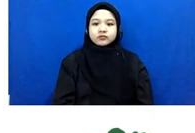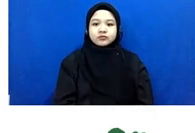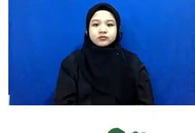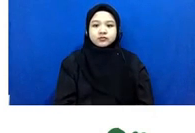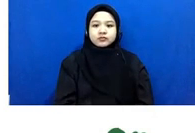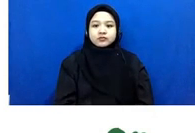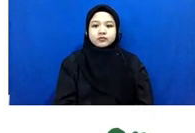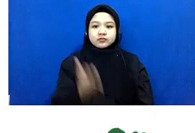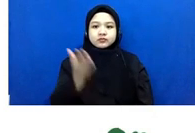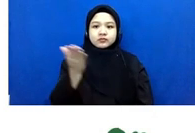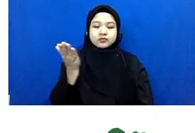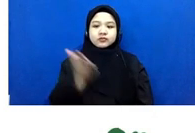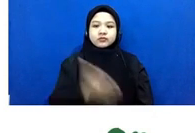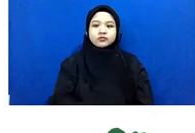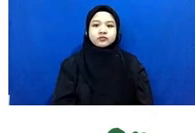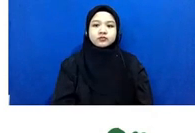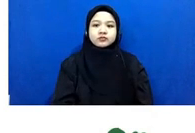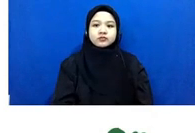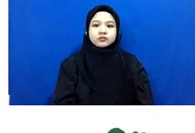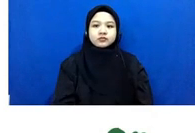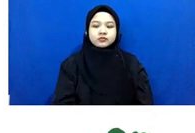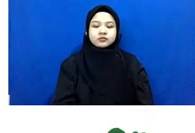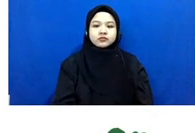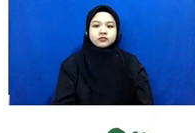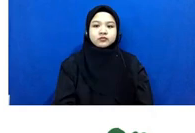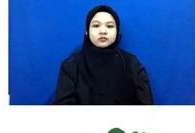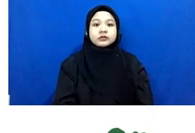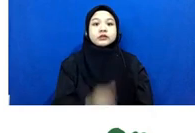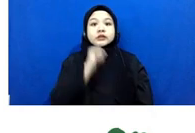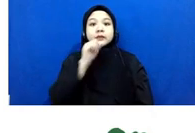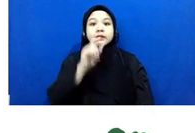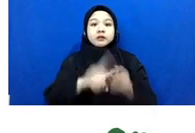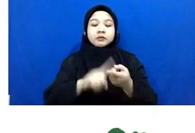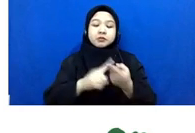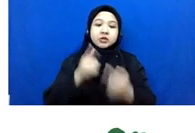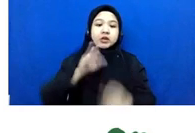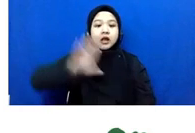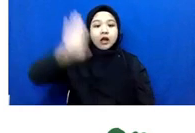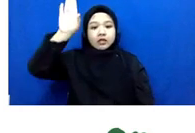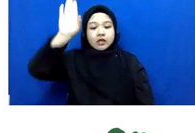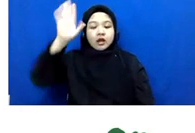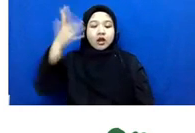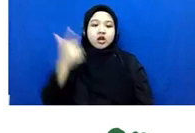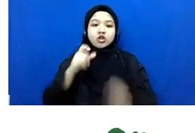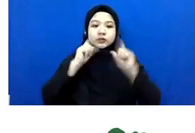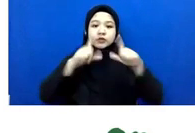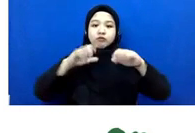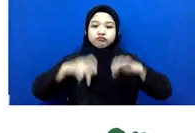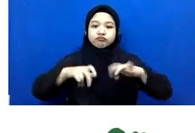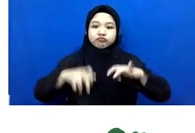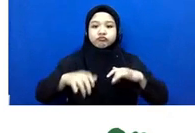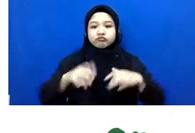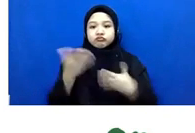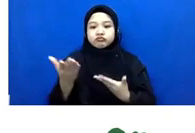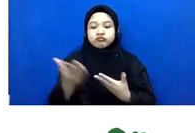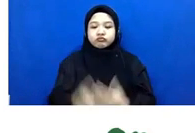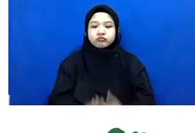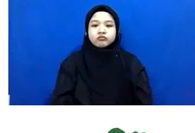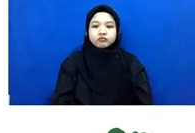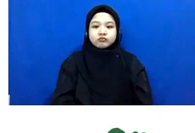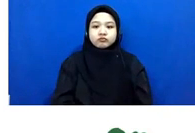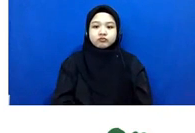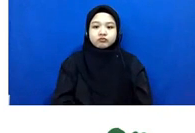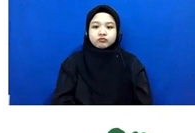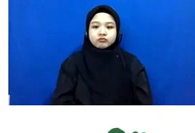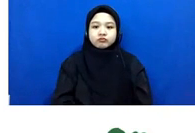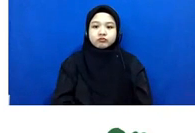silahkan apakah ada teman-teman apa raise hand apa gimana nih mas Ajiwan kalau mau boleh